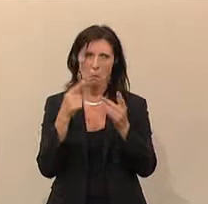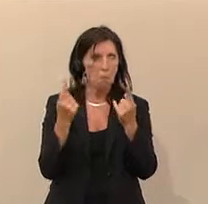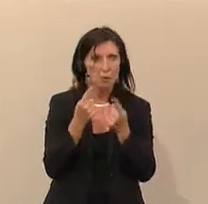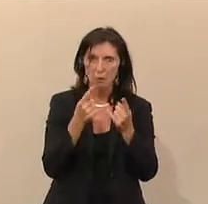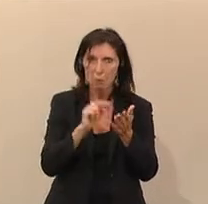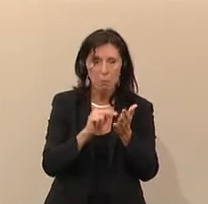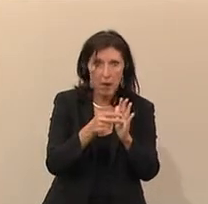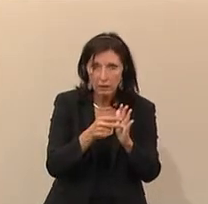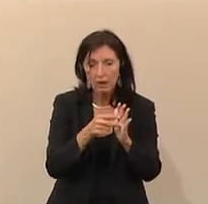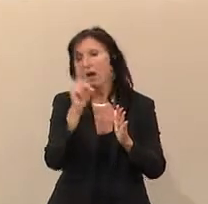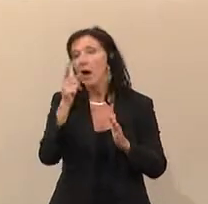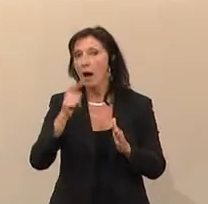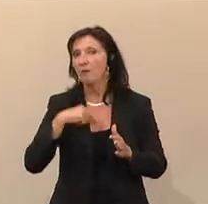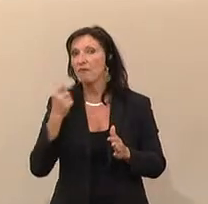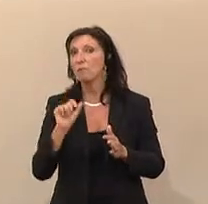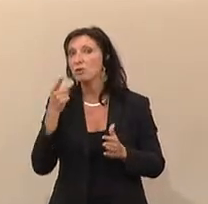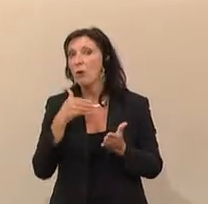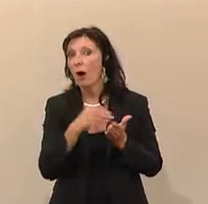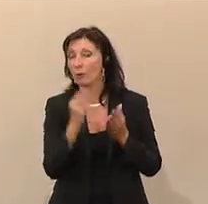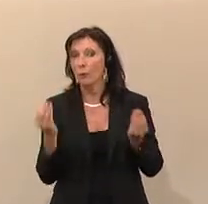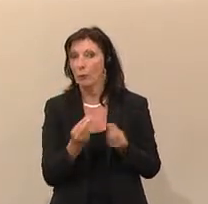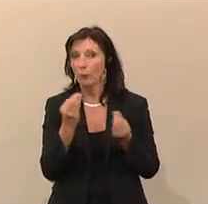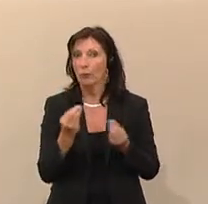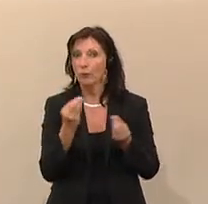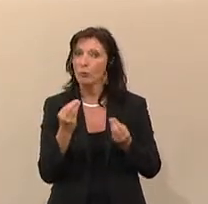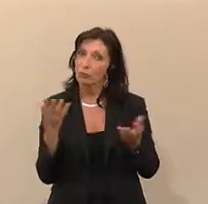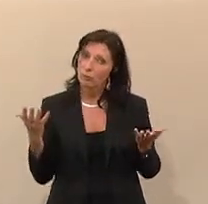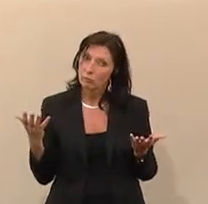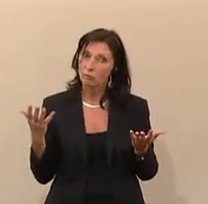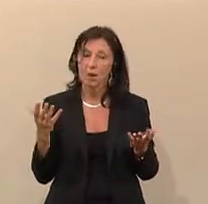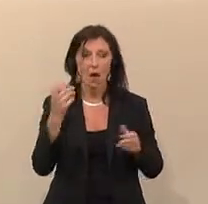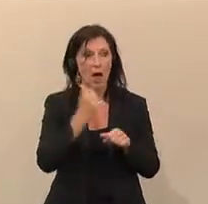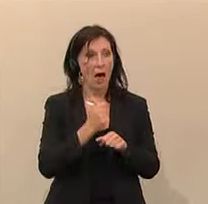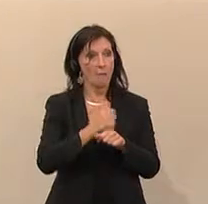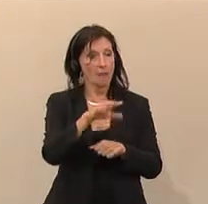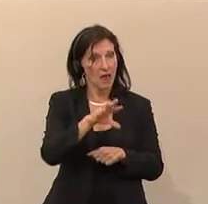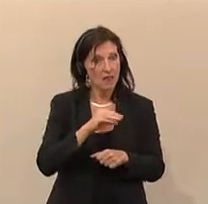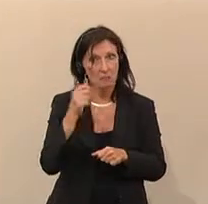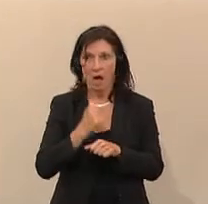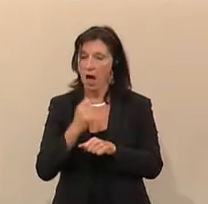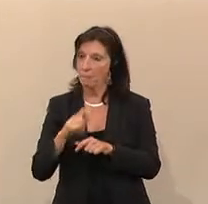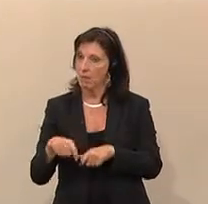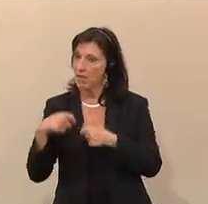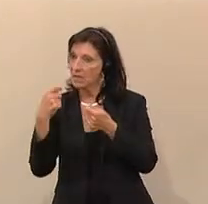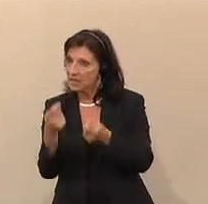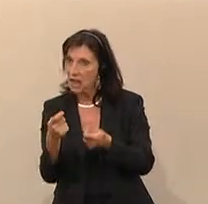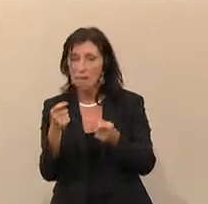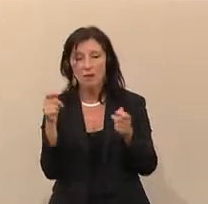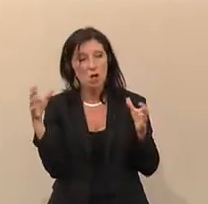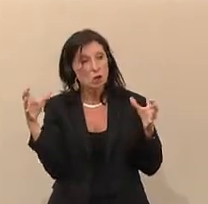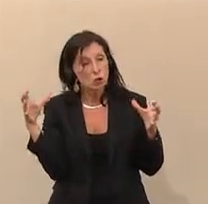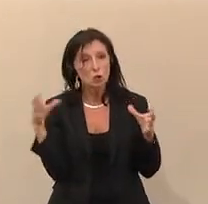lehnen das vor allem aber auch deswegen ab, weil wir das Miteinander von Arbeitnehmern und Arbeitgebern sehr schätzen.